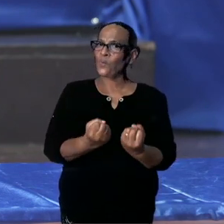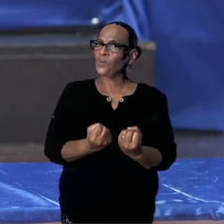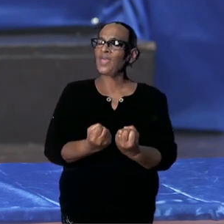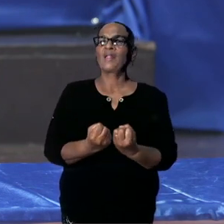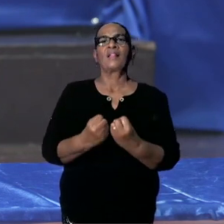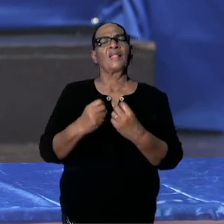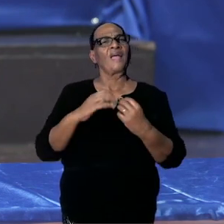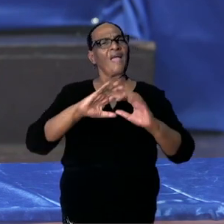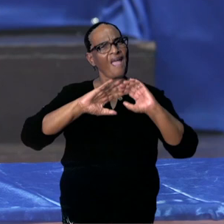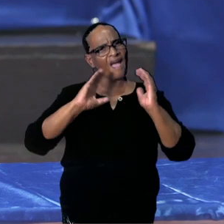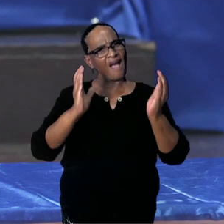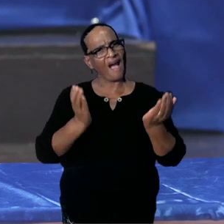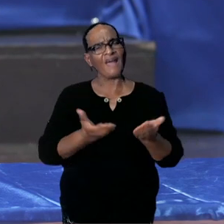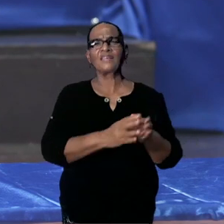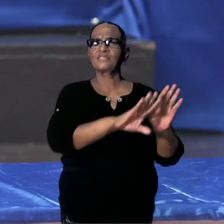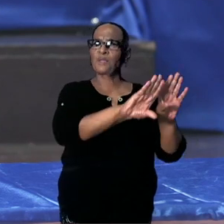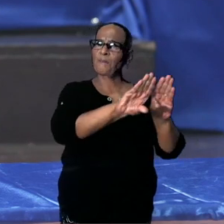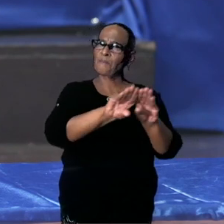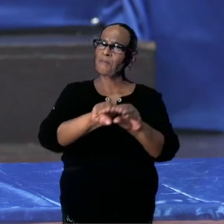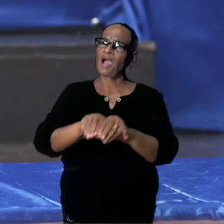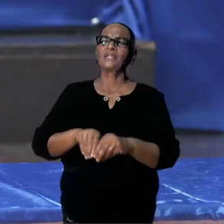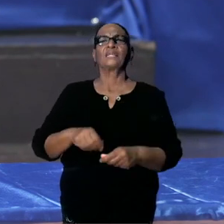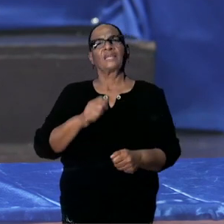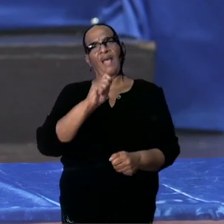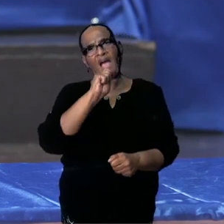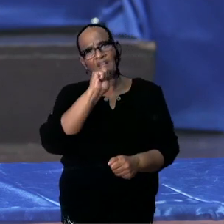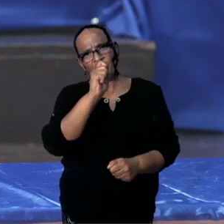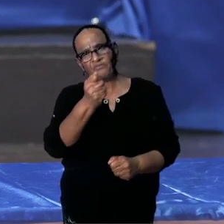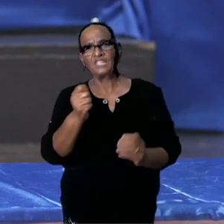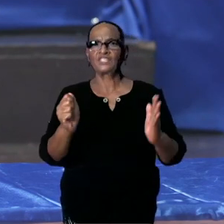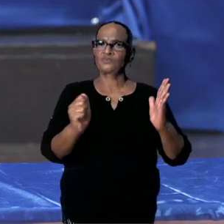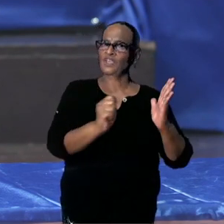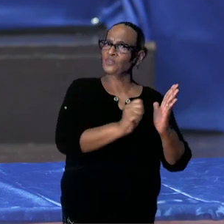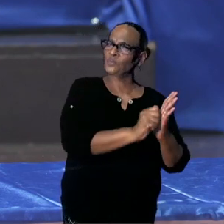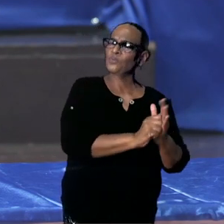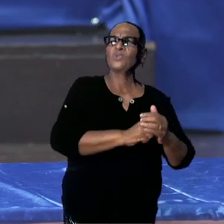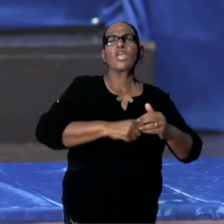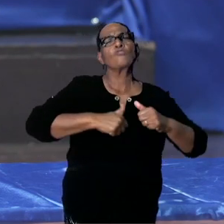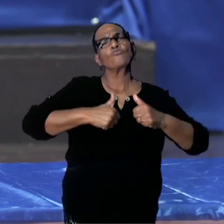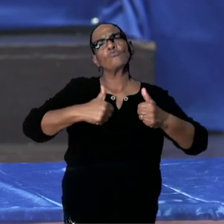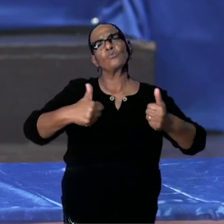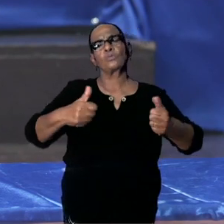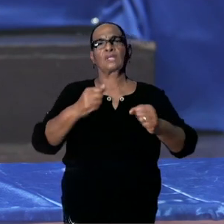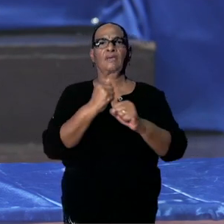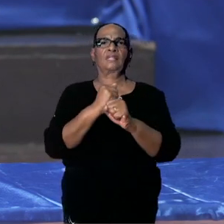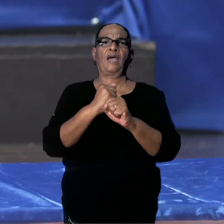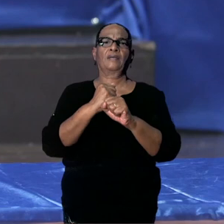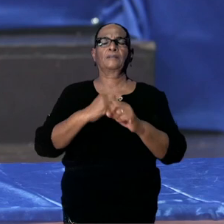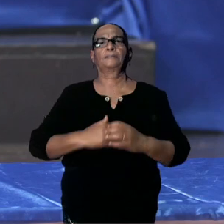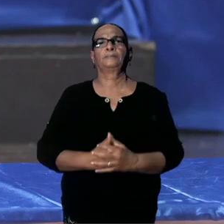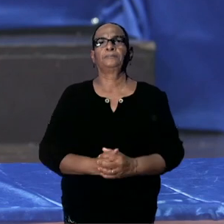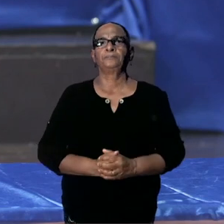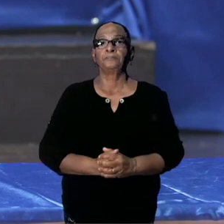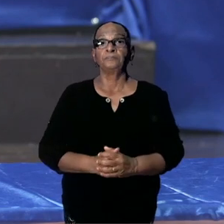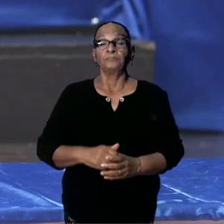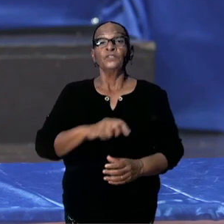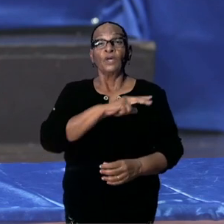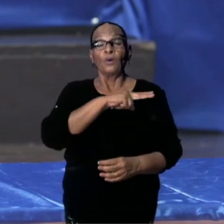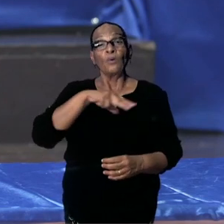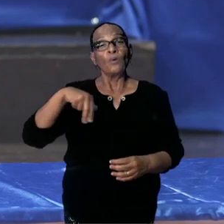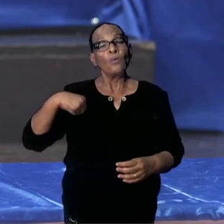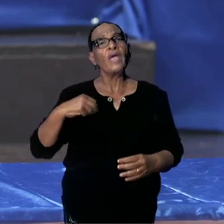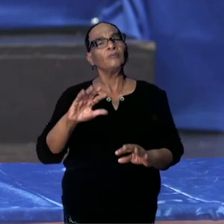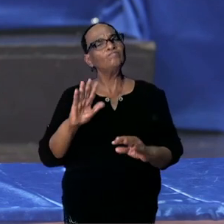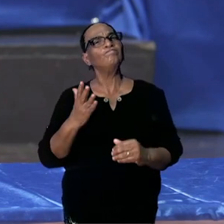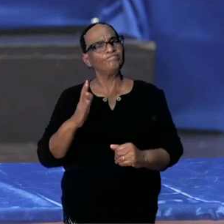naleven van de adviezen zoals we hadden gegeven in het weekend. Namelijk de twee afgelopen weekends. En dat wij in